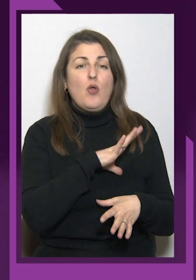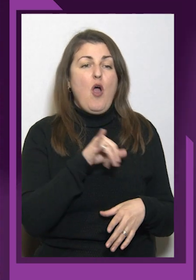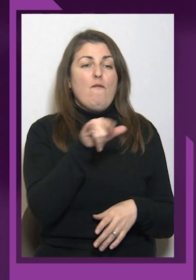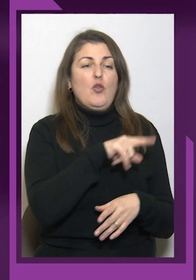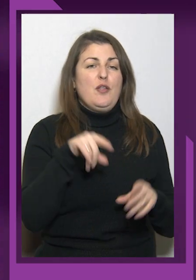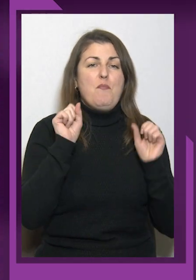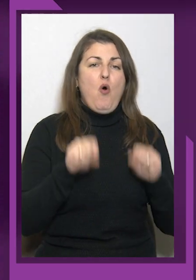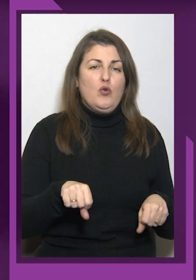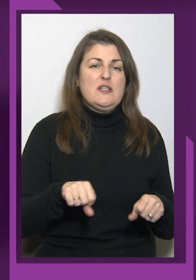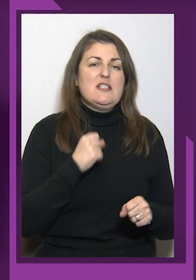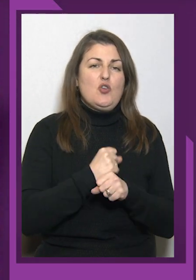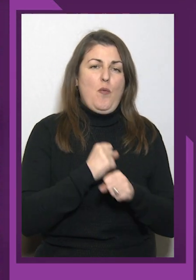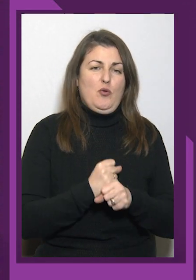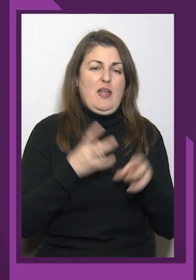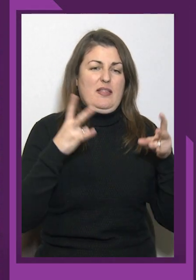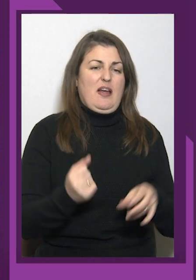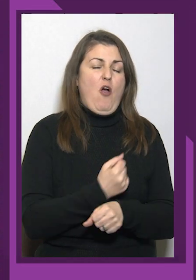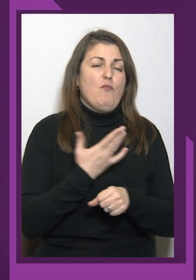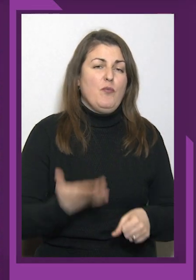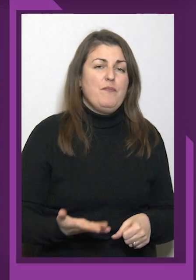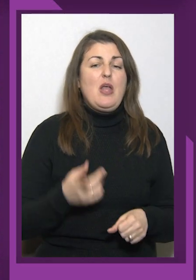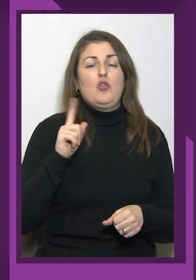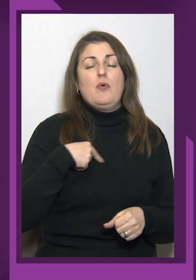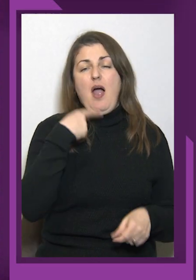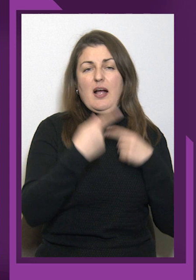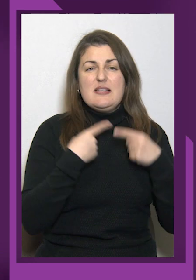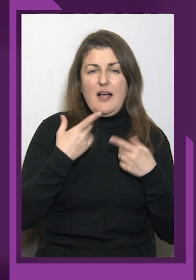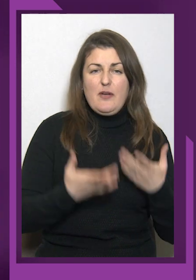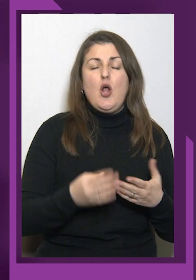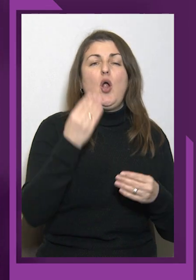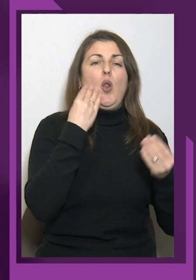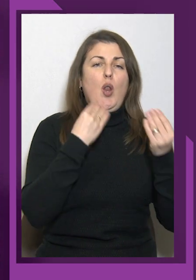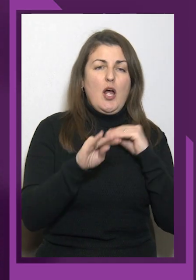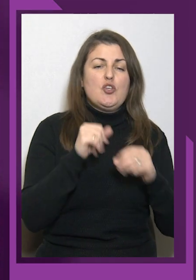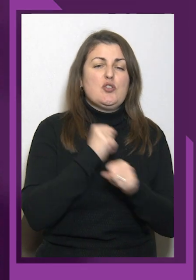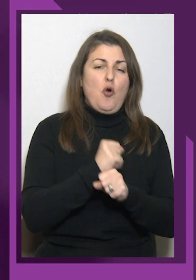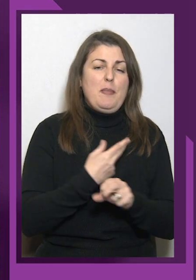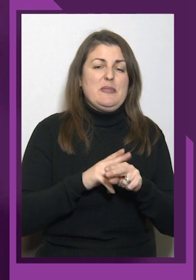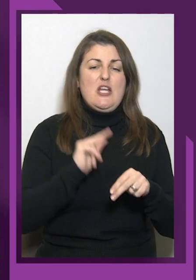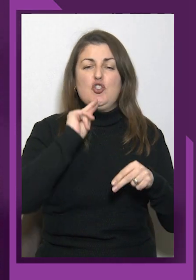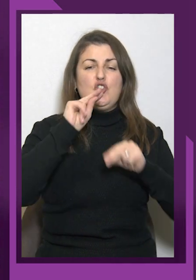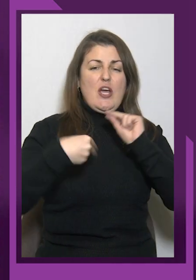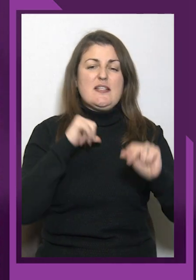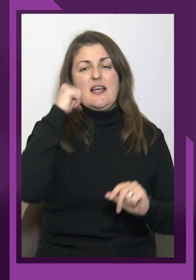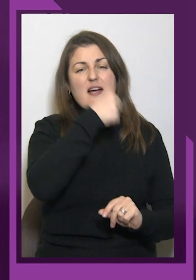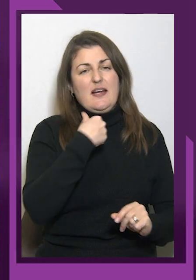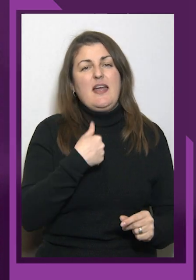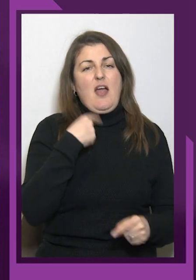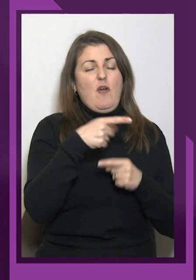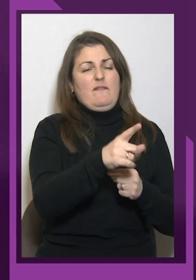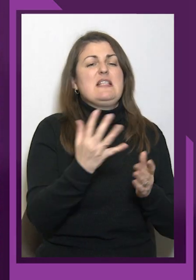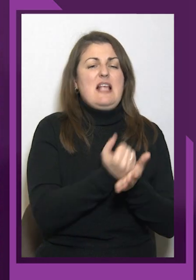казав, лучше зробимо це через рік. Я говорю, ви заробите все равно ці гроші. І це